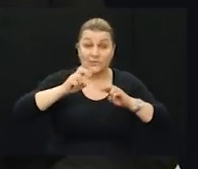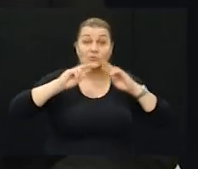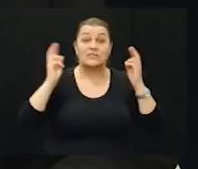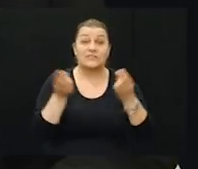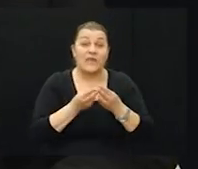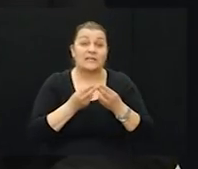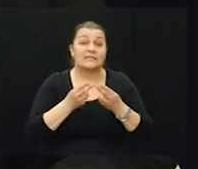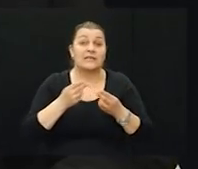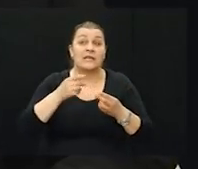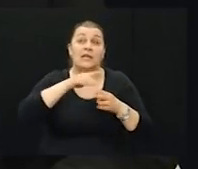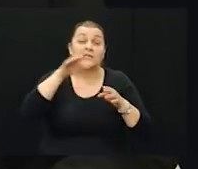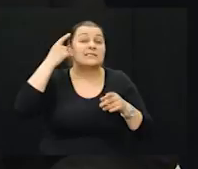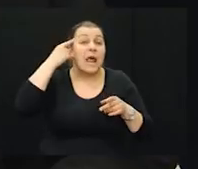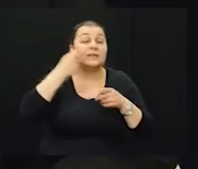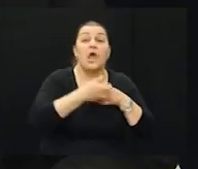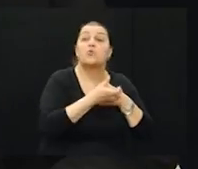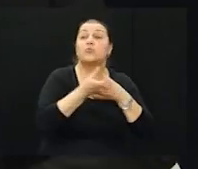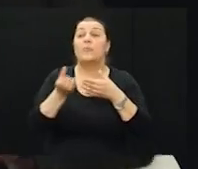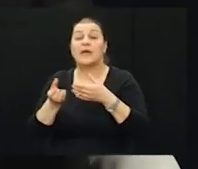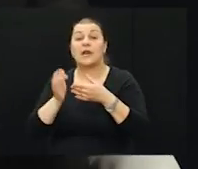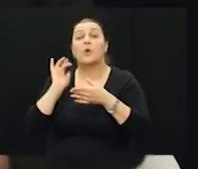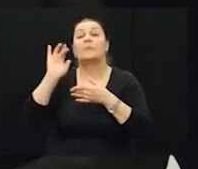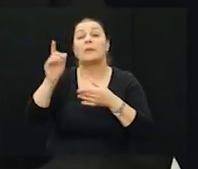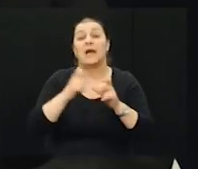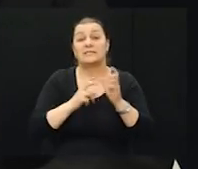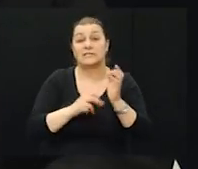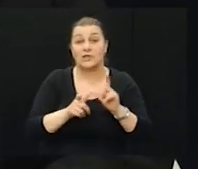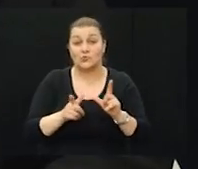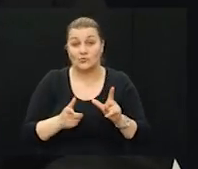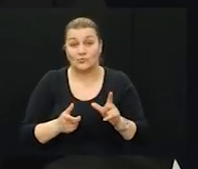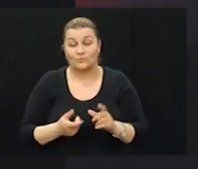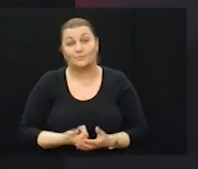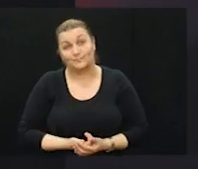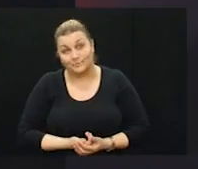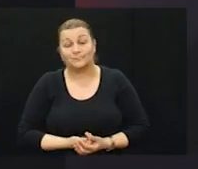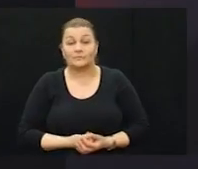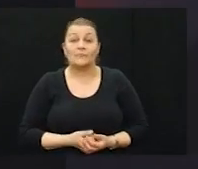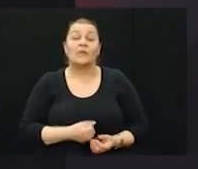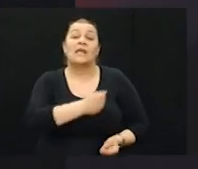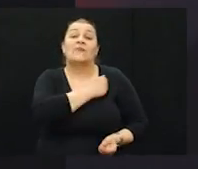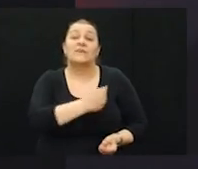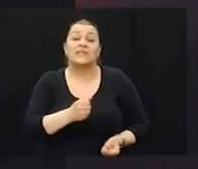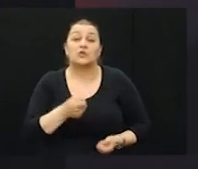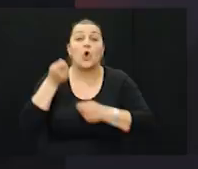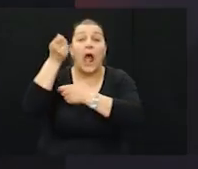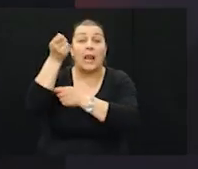haubice, topovi, tenkovi se upereno prema sinju i mjesto održavanja same alke? Viteško-alkarsko društvo je ne samo